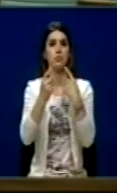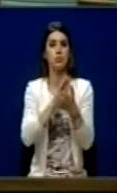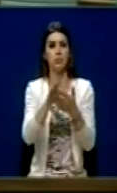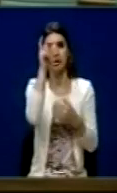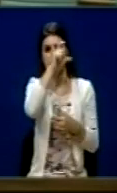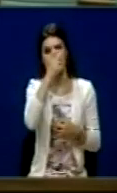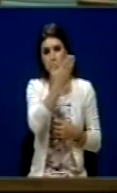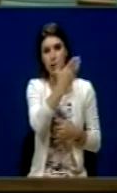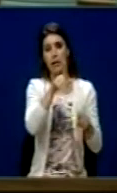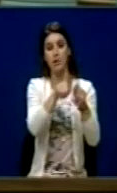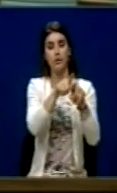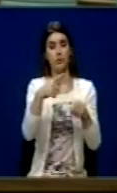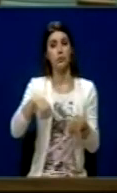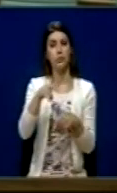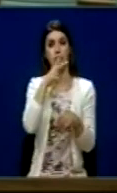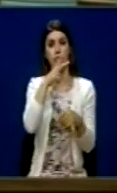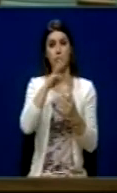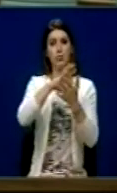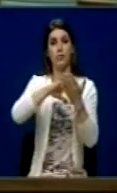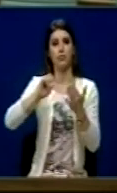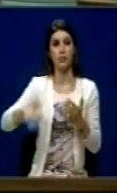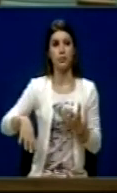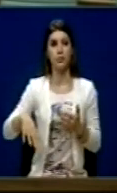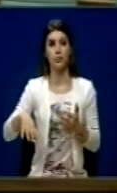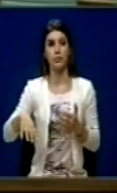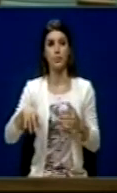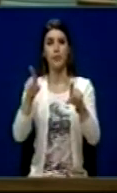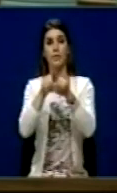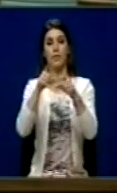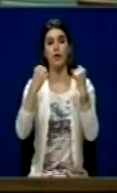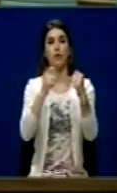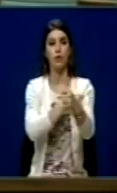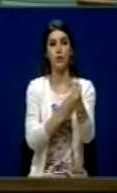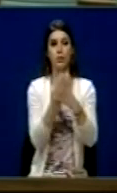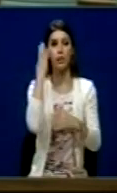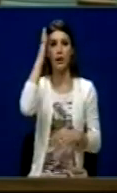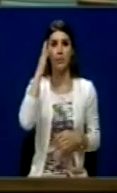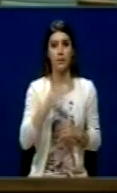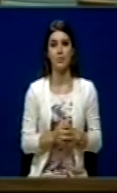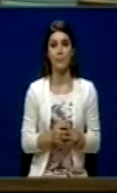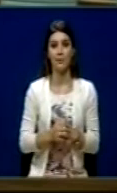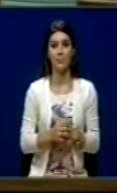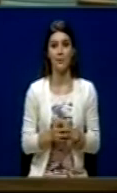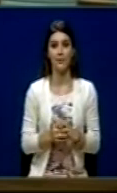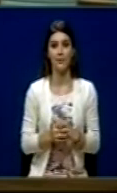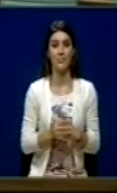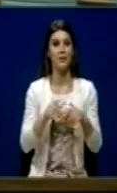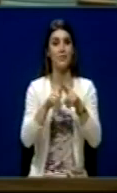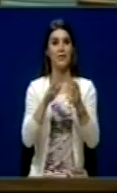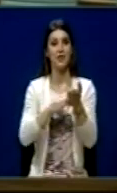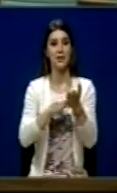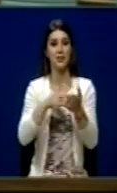Serbinë në mënyrë që ta heqim mundësin e forcimit edhe në të armë. Pra nëse nëse nëse nëse nuk mund të abëjmë,